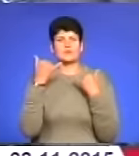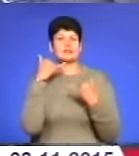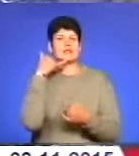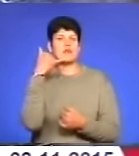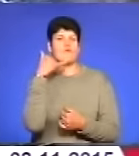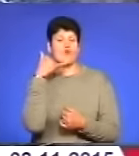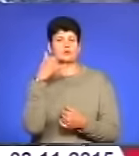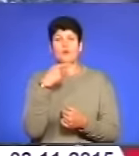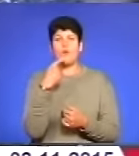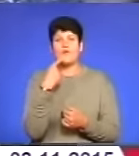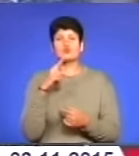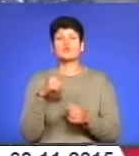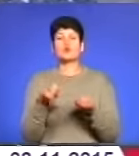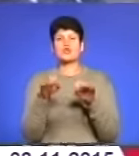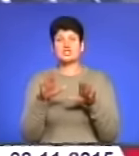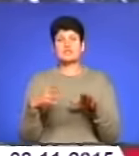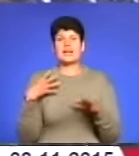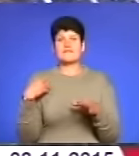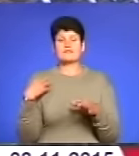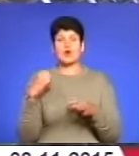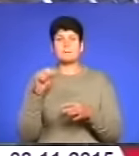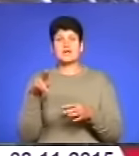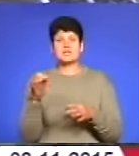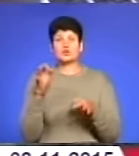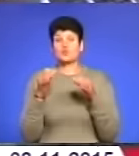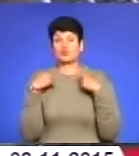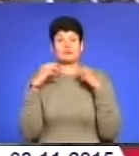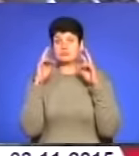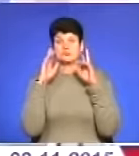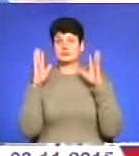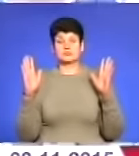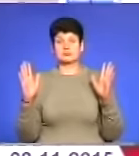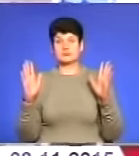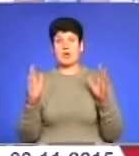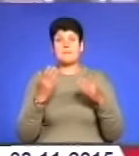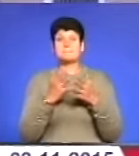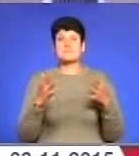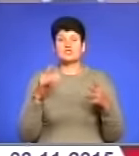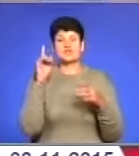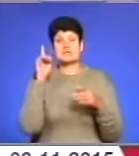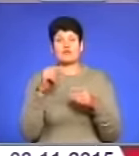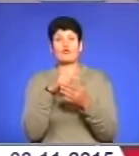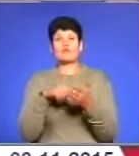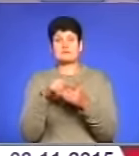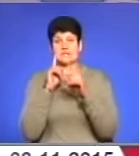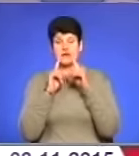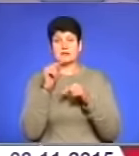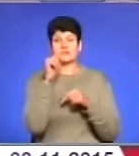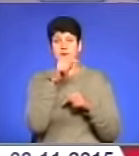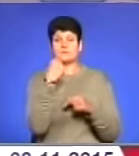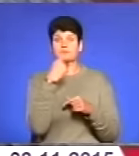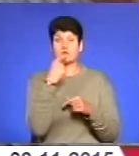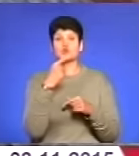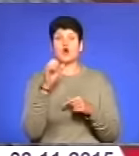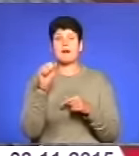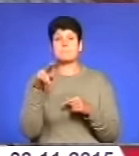Він каже, що про рішення Львівського апеляційного суду нічого не знає. Більше знають в міській раді. Там запевняють, що